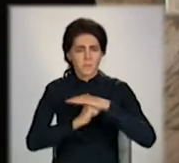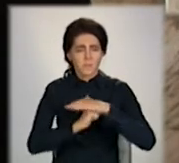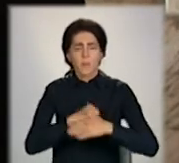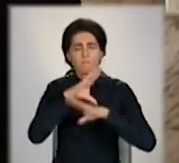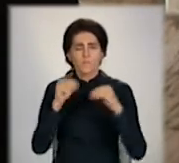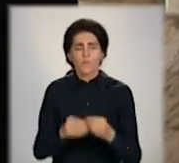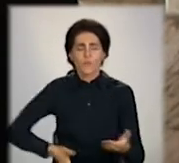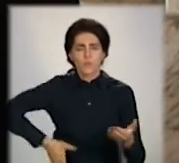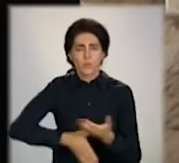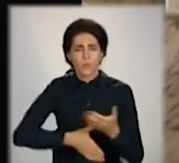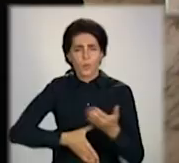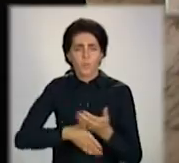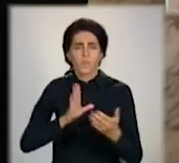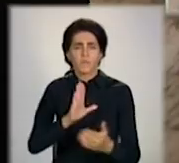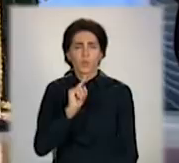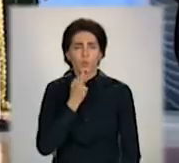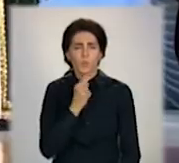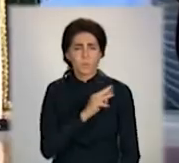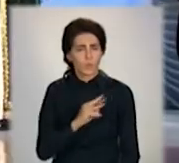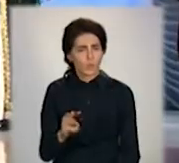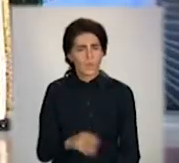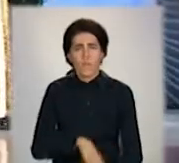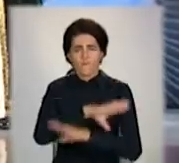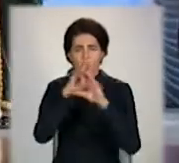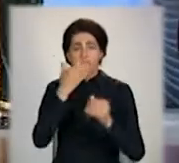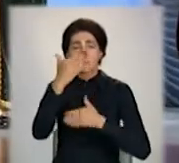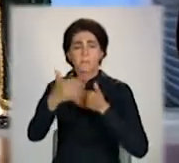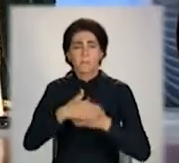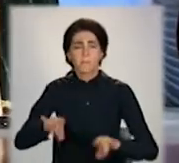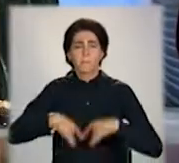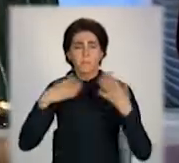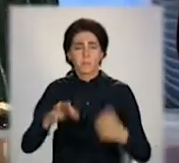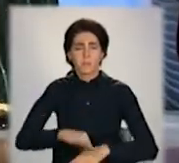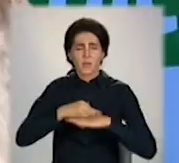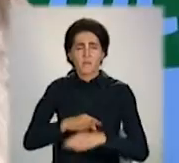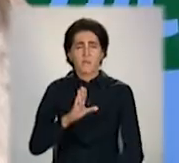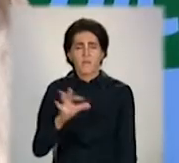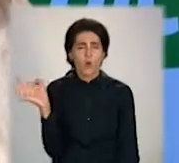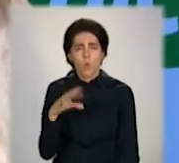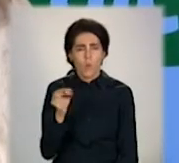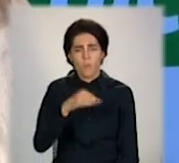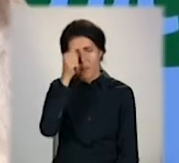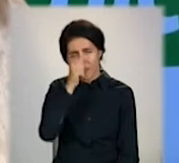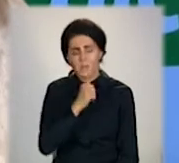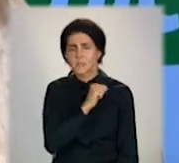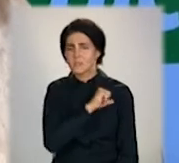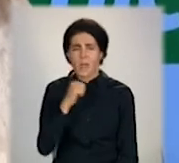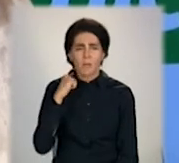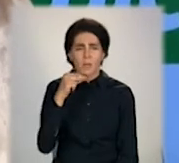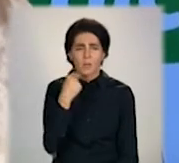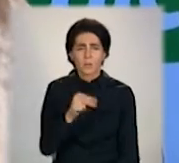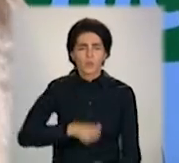допомагати їм в трудній минути. Фінальний галоконцерт відбудеться у жовтні. За звання кращих виконавців